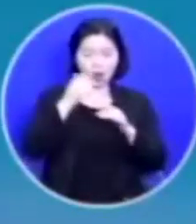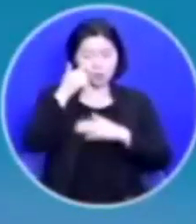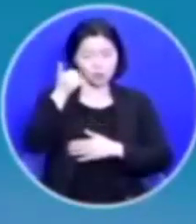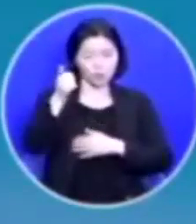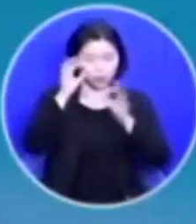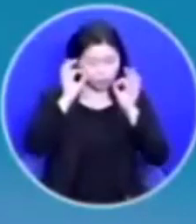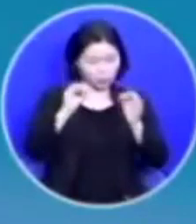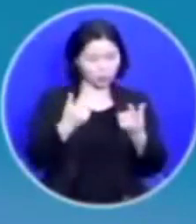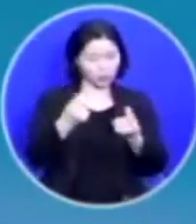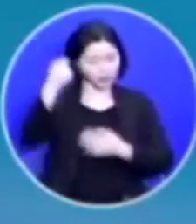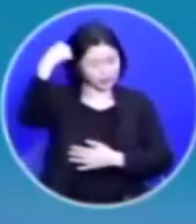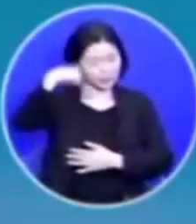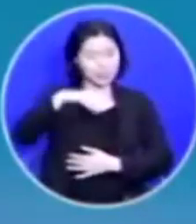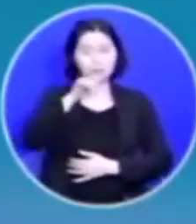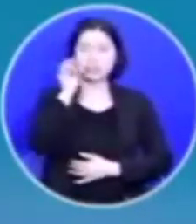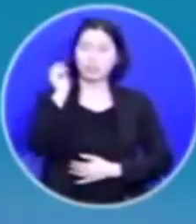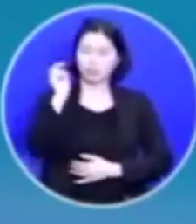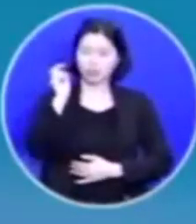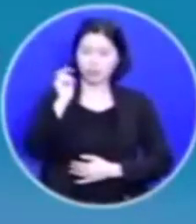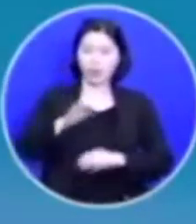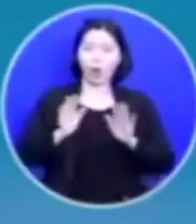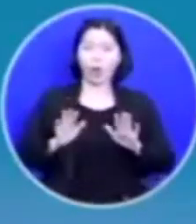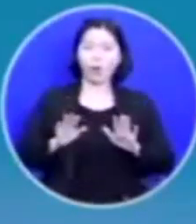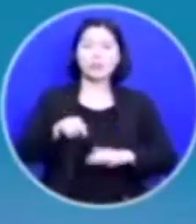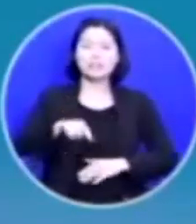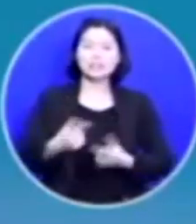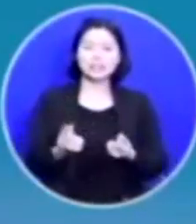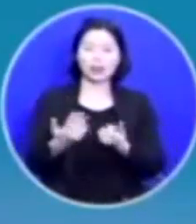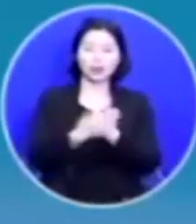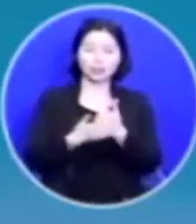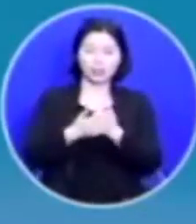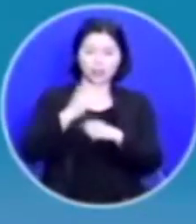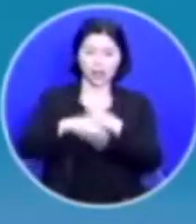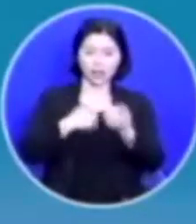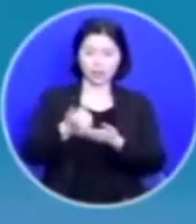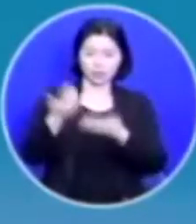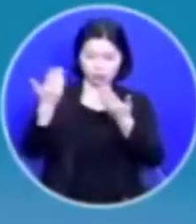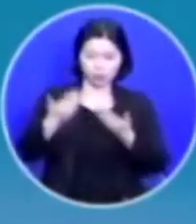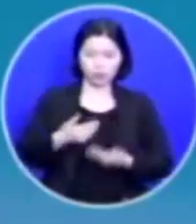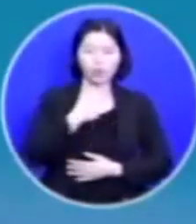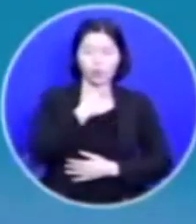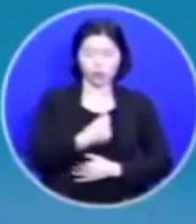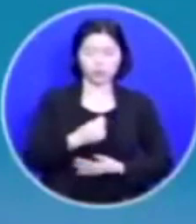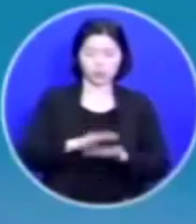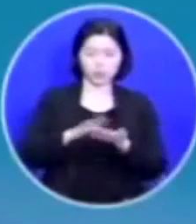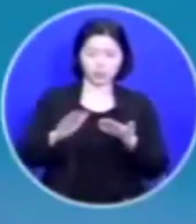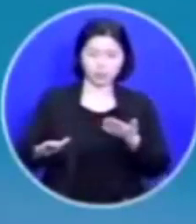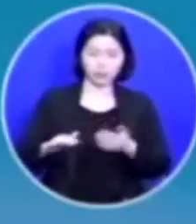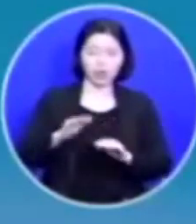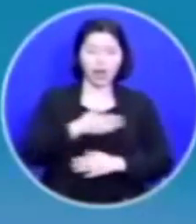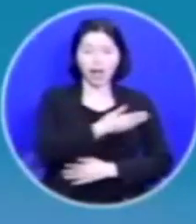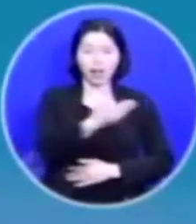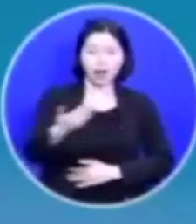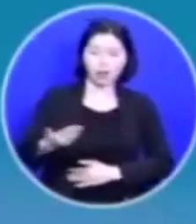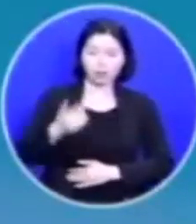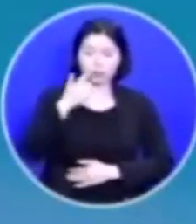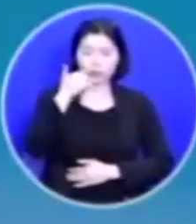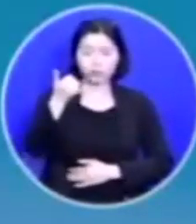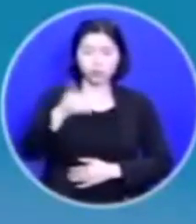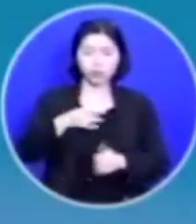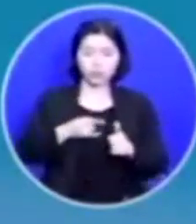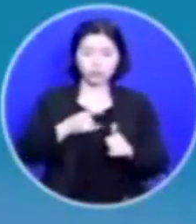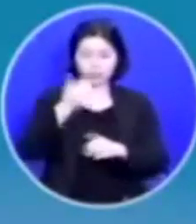받기도 합니다 오늘 하나님이 그런 은혜를 여러분에게 주시면 좋겠습니다 여러분 부모님에게